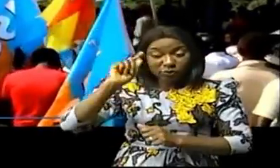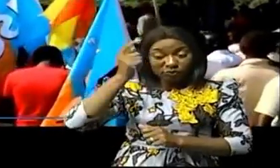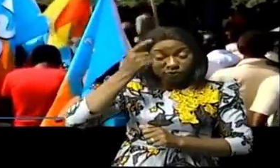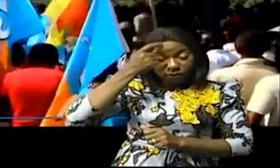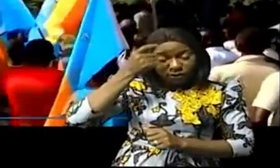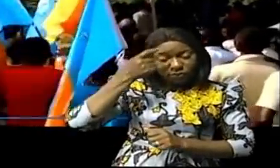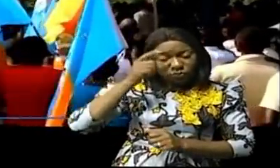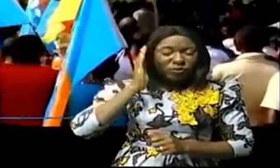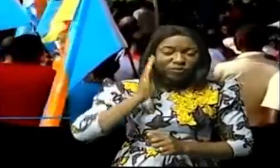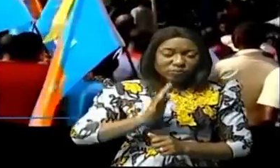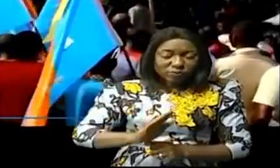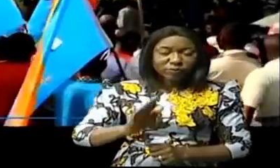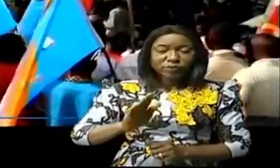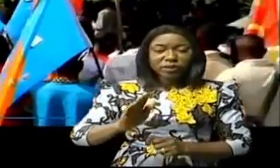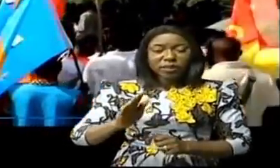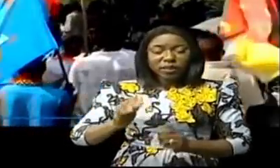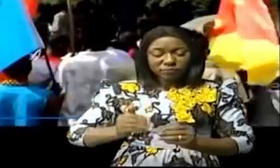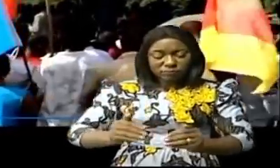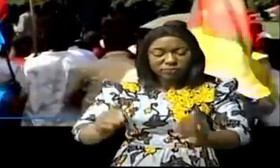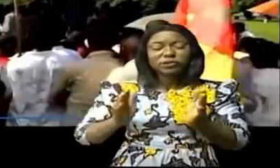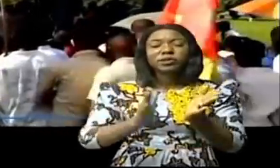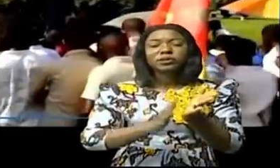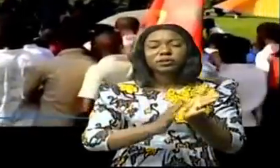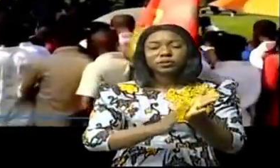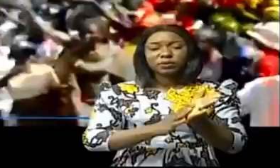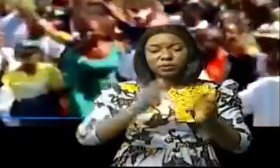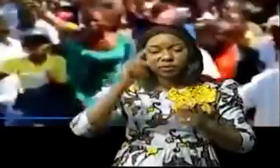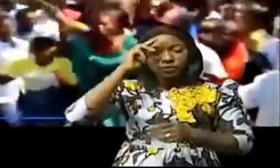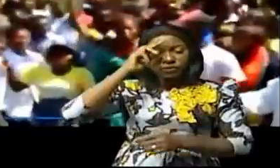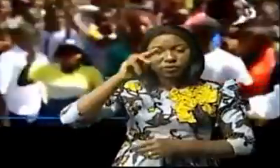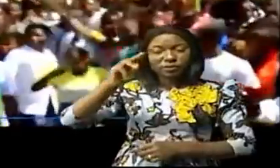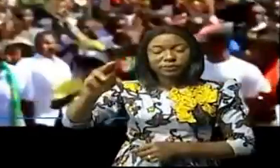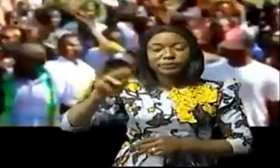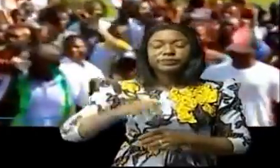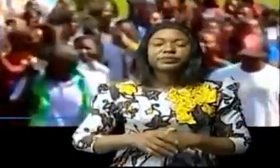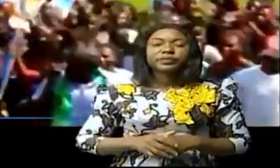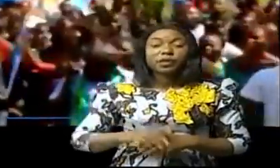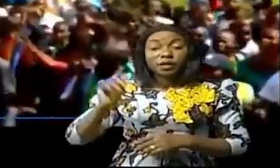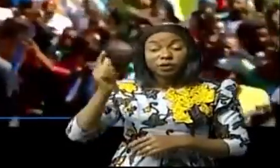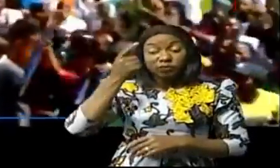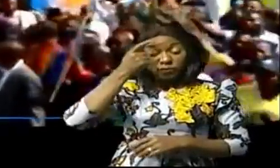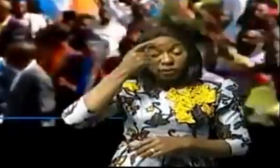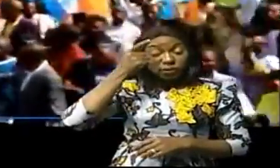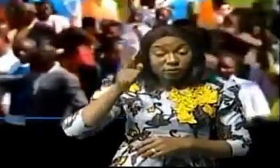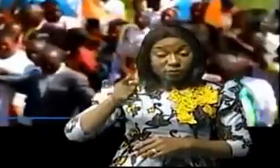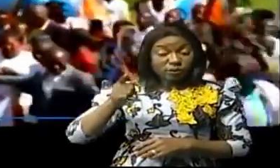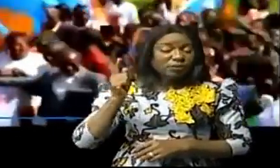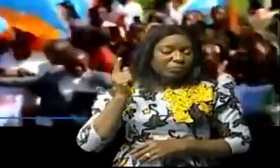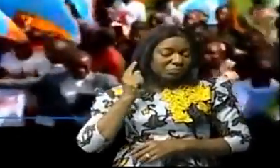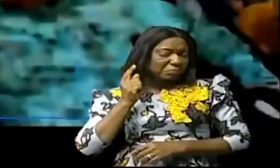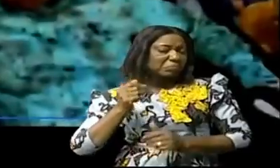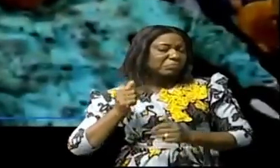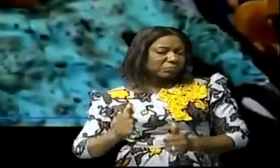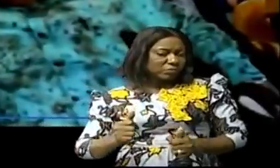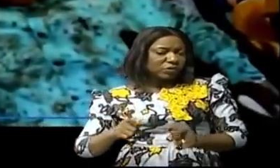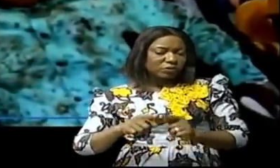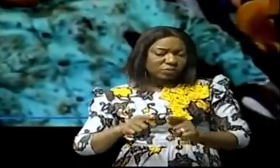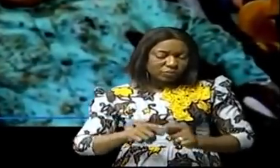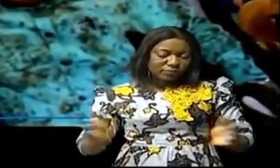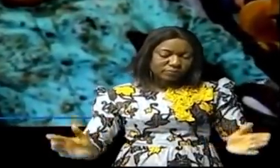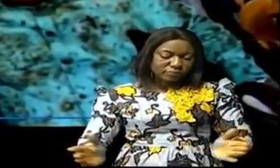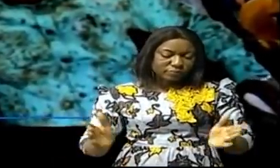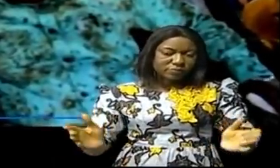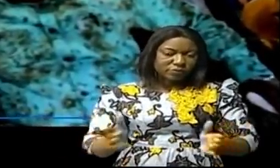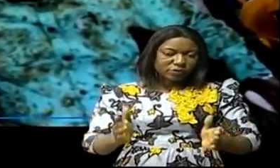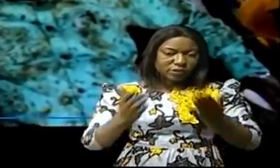pour la bonne marche de cette institution d'enseignement supérieur. Dans son argumentaire, le gouverneur Itundala apprend un message de conscientisation des